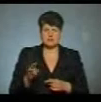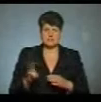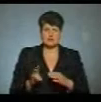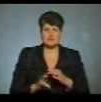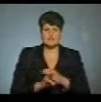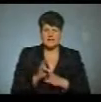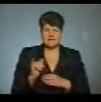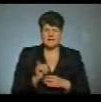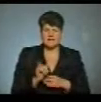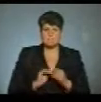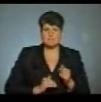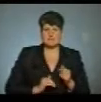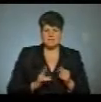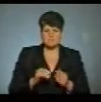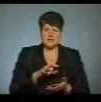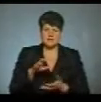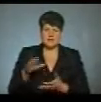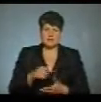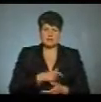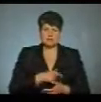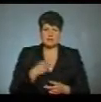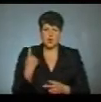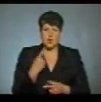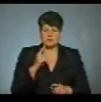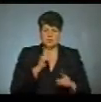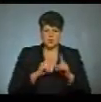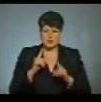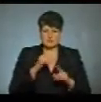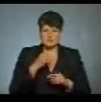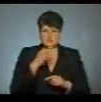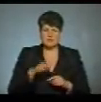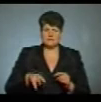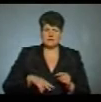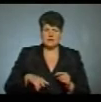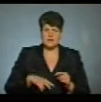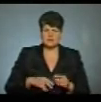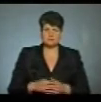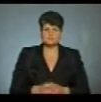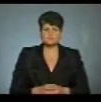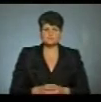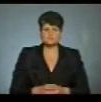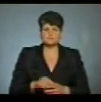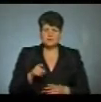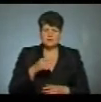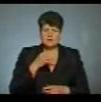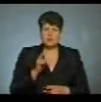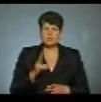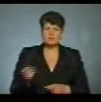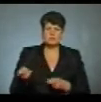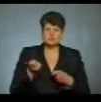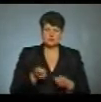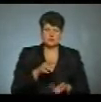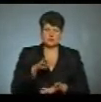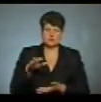підприємці. А паски – депутати обласної ради, повідомив директор Тернопільського благодійного фонду «Карітас» отець Андрій Марчук. Він розповів, кому доставлять